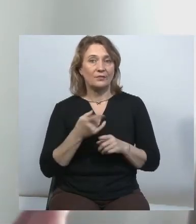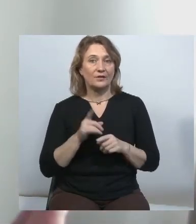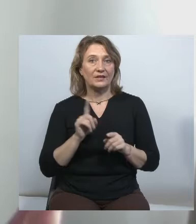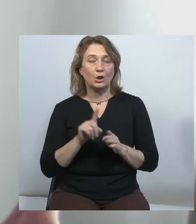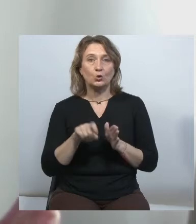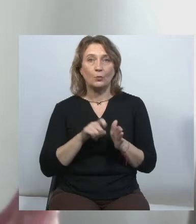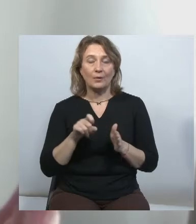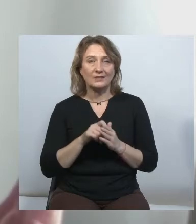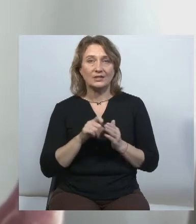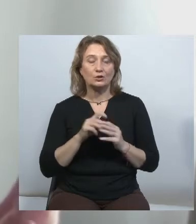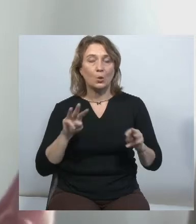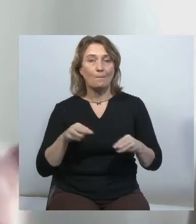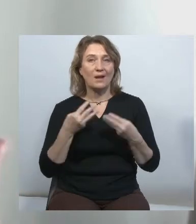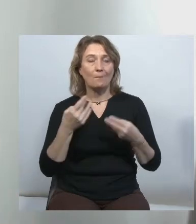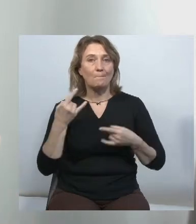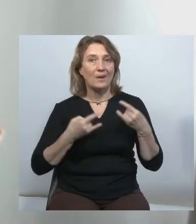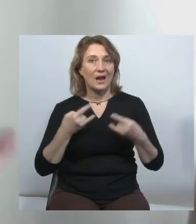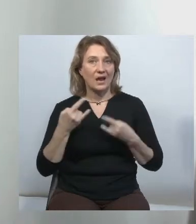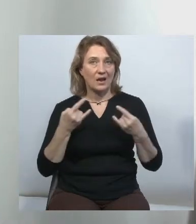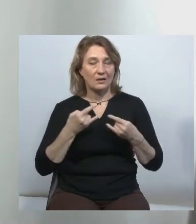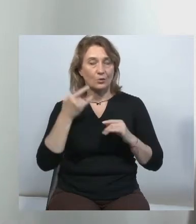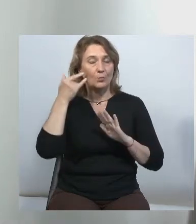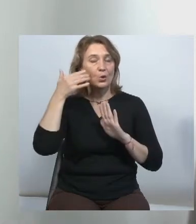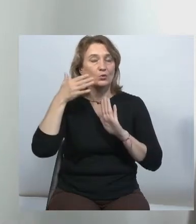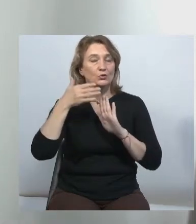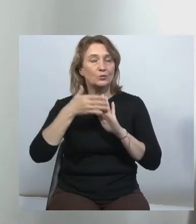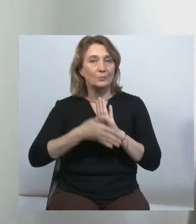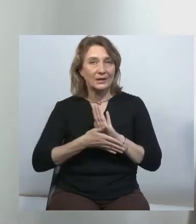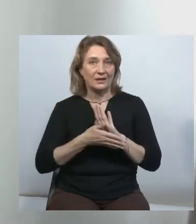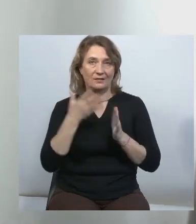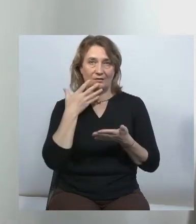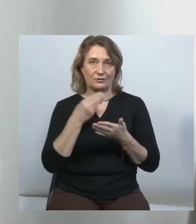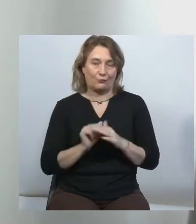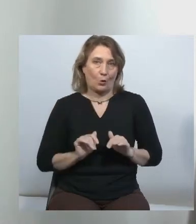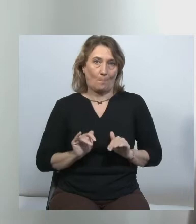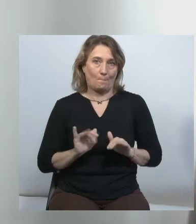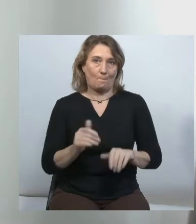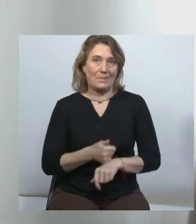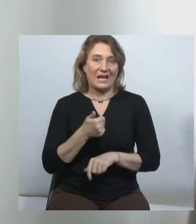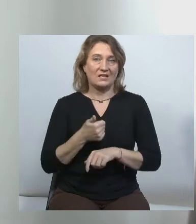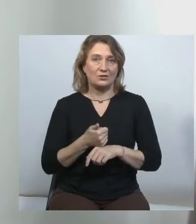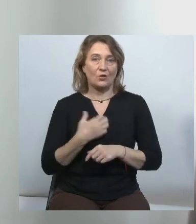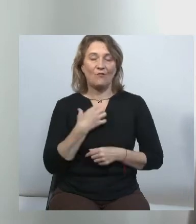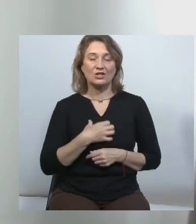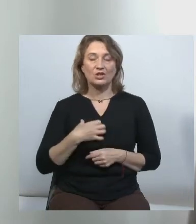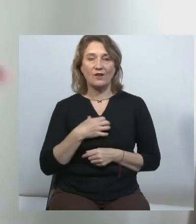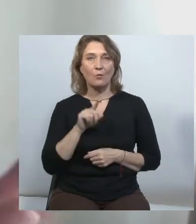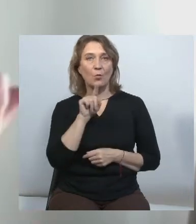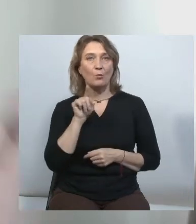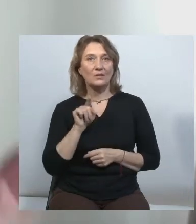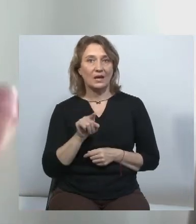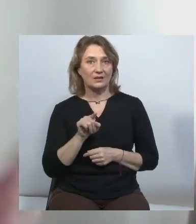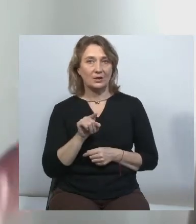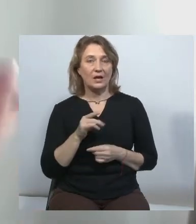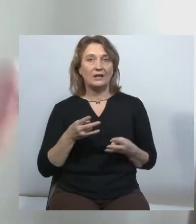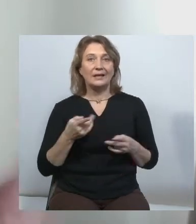розуміли свою місію у цьому надзвичайно важливому питанні. Для цього